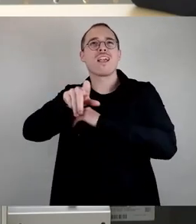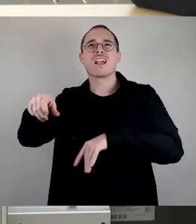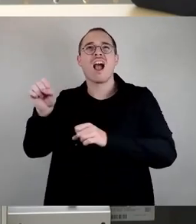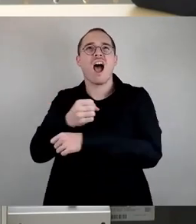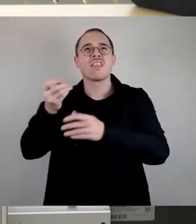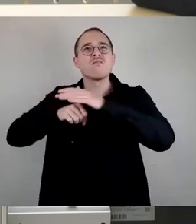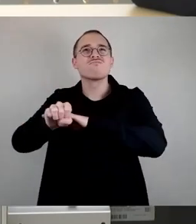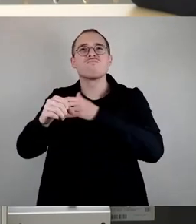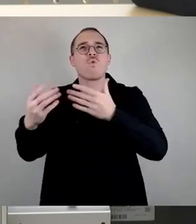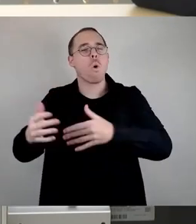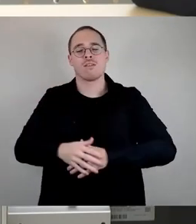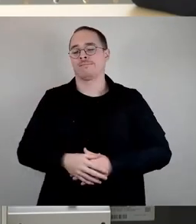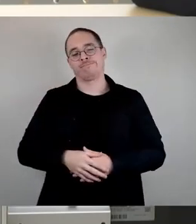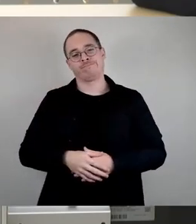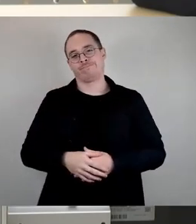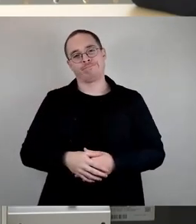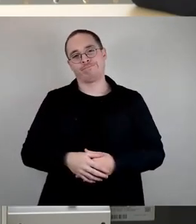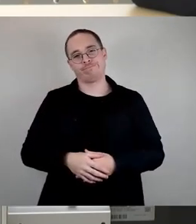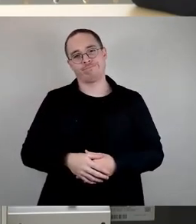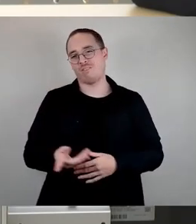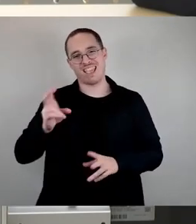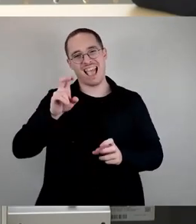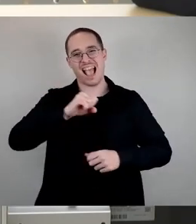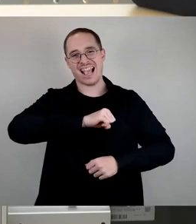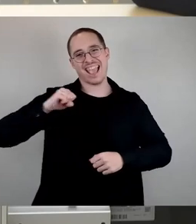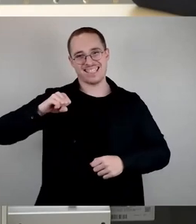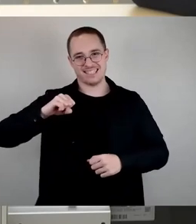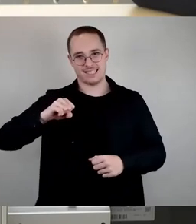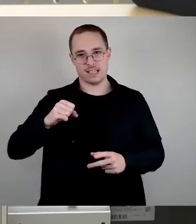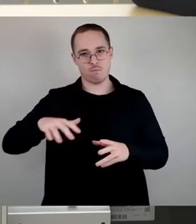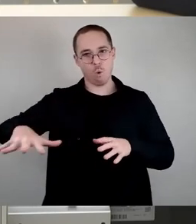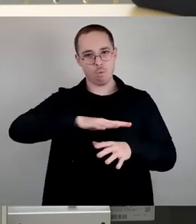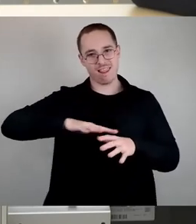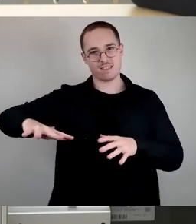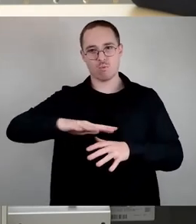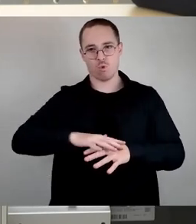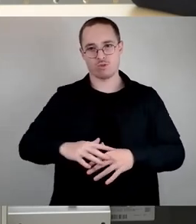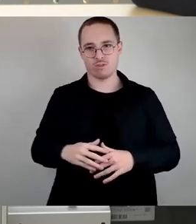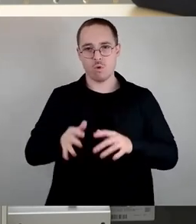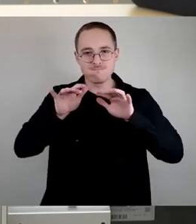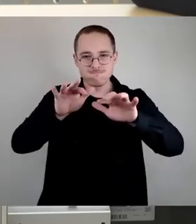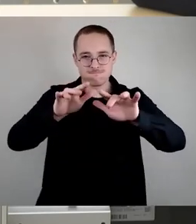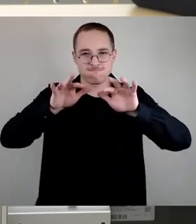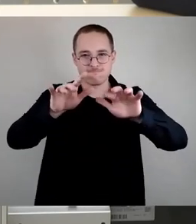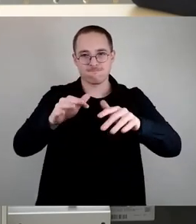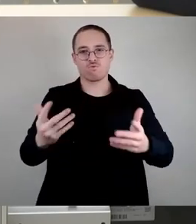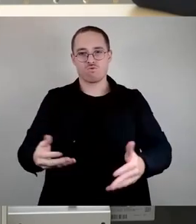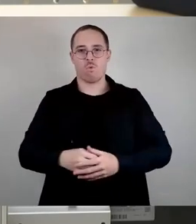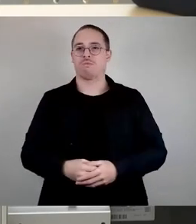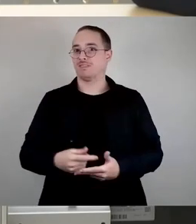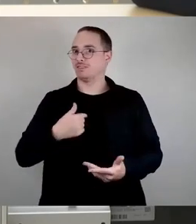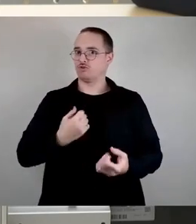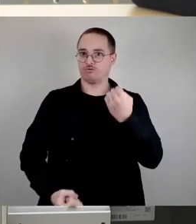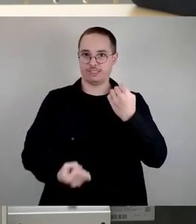rechtspopulistischer, um nicht Schlimmeres zu sagen, Populismus. Und ich sehe hier, und deswegen bin ich hier auch nach vorne gekommen, ich sehe eine